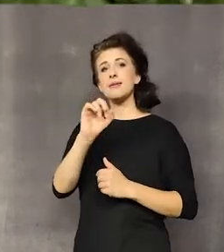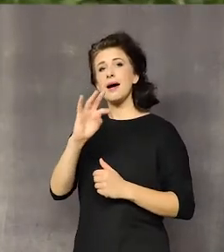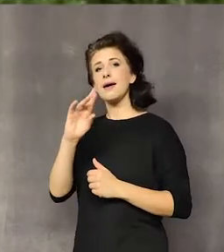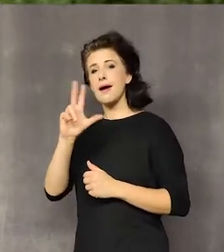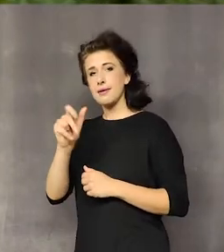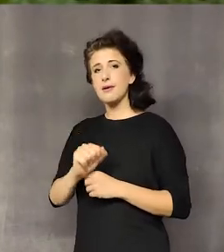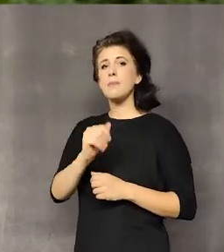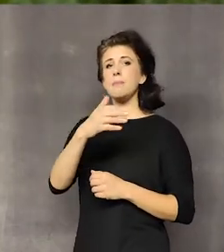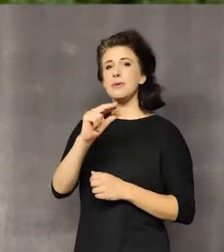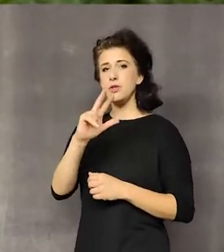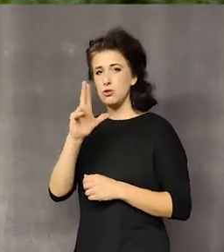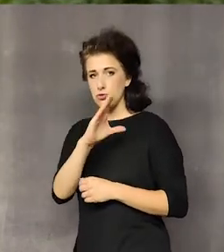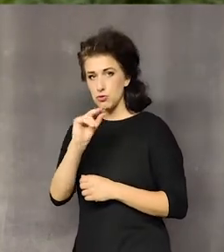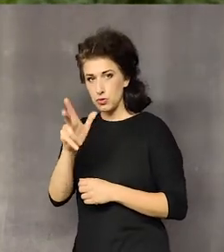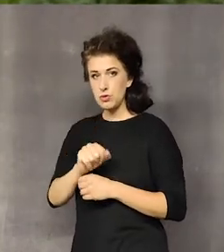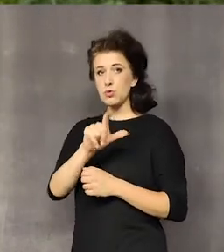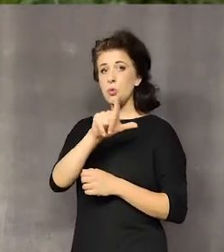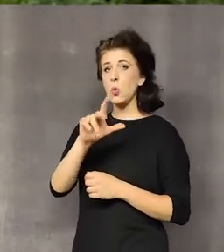mniszka lekarskiego, korzenie łupianu.